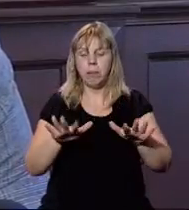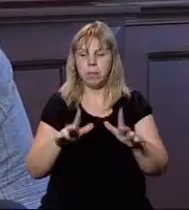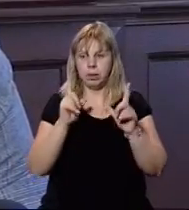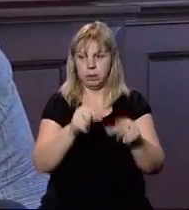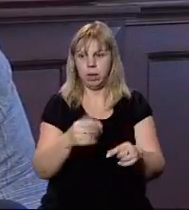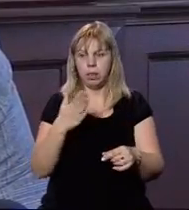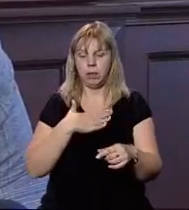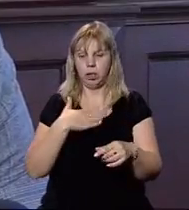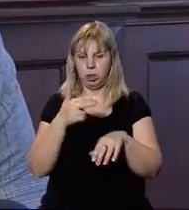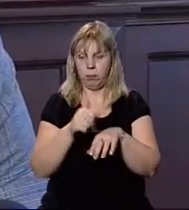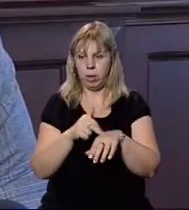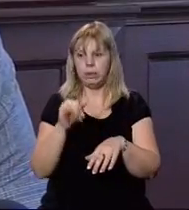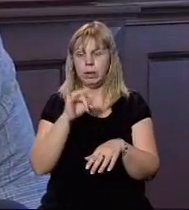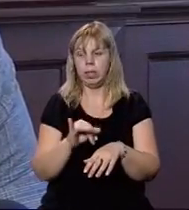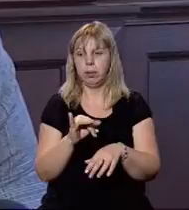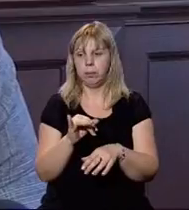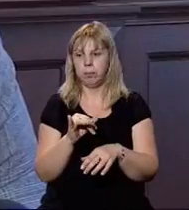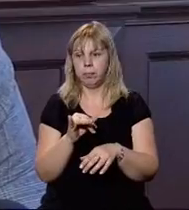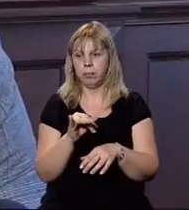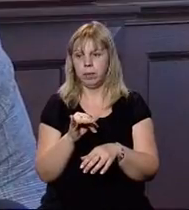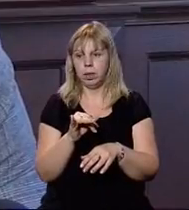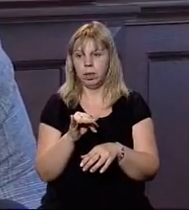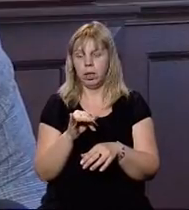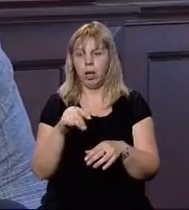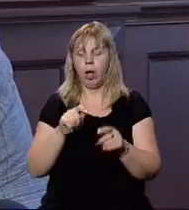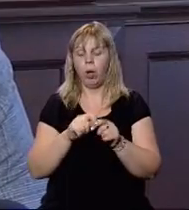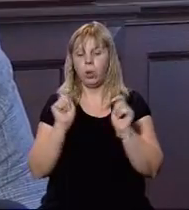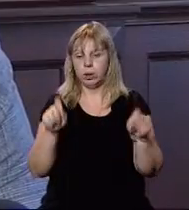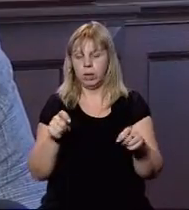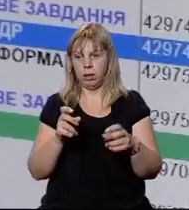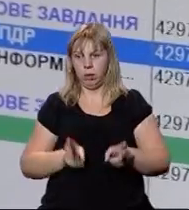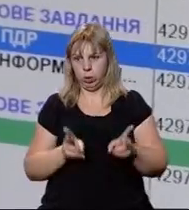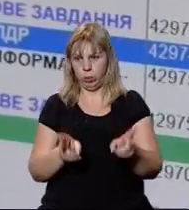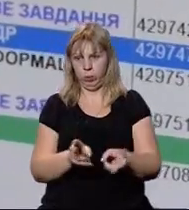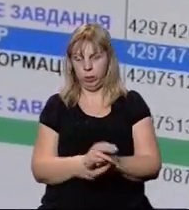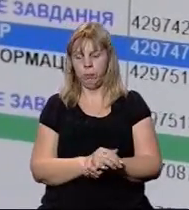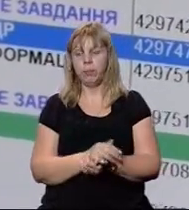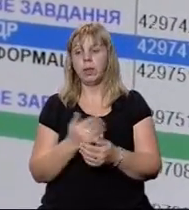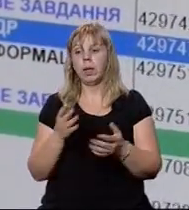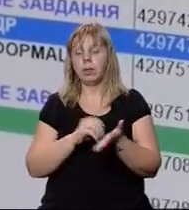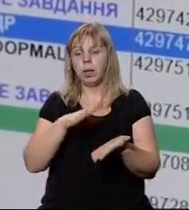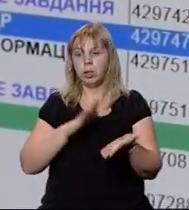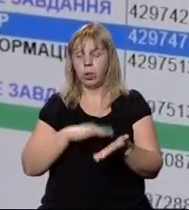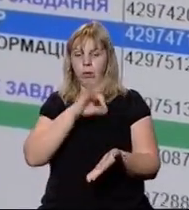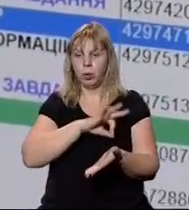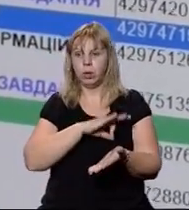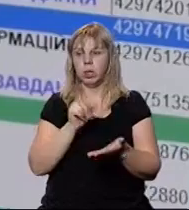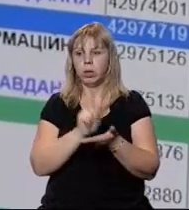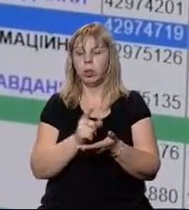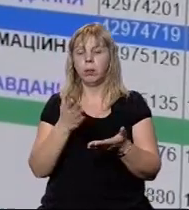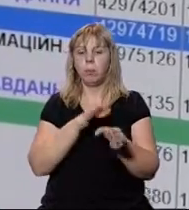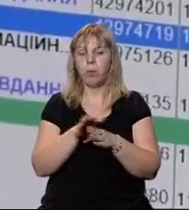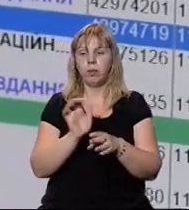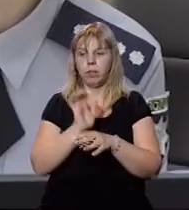наших нарядів і розкриття злочинів. Зареєстровані користувачі MyPol